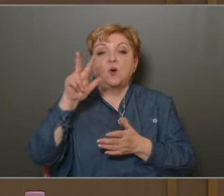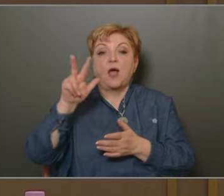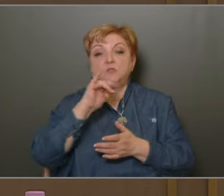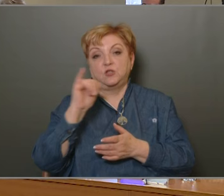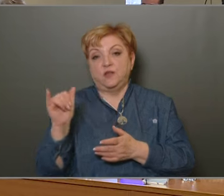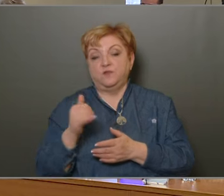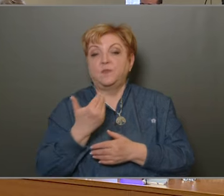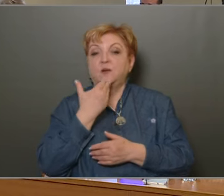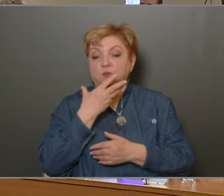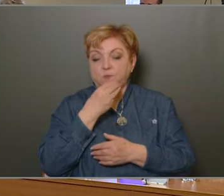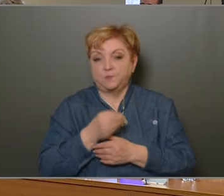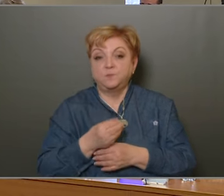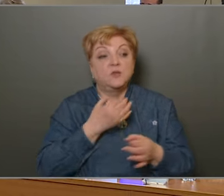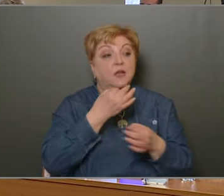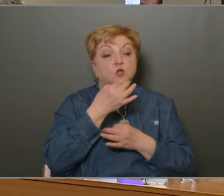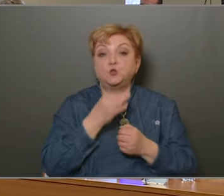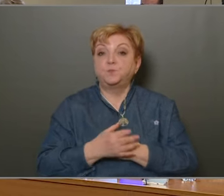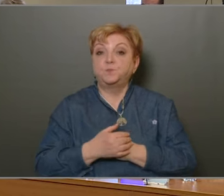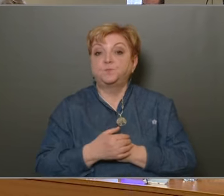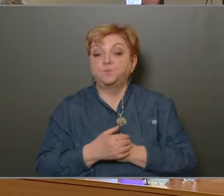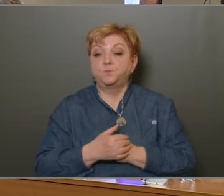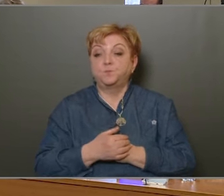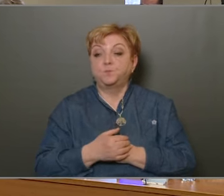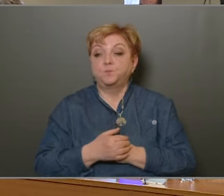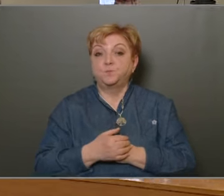Köszönöm. Kérdés van-e?